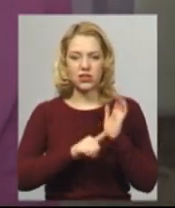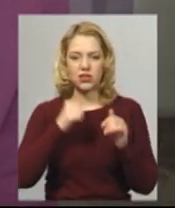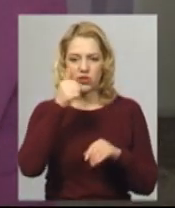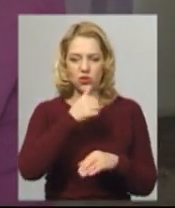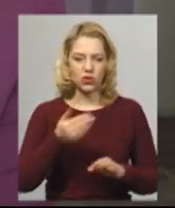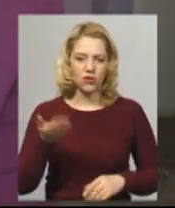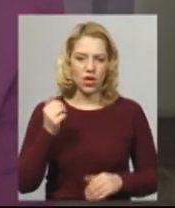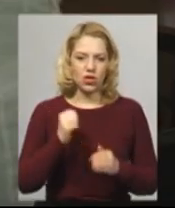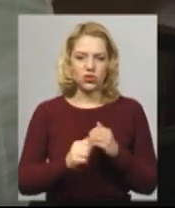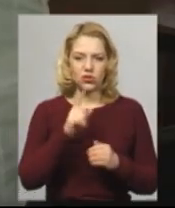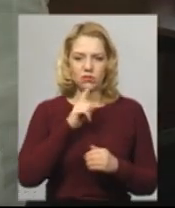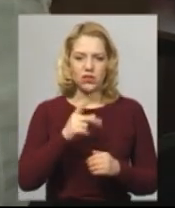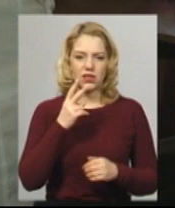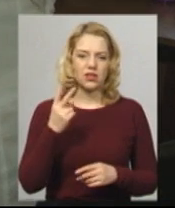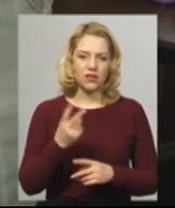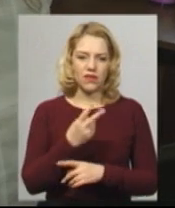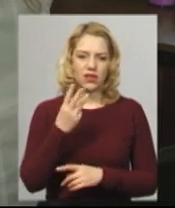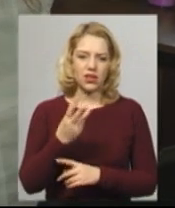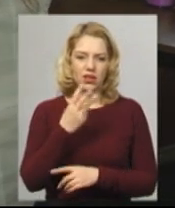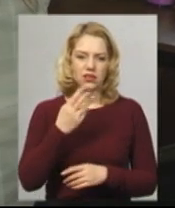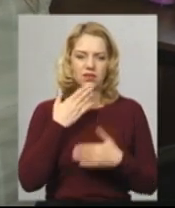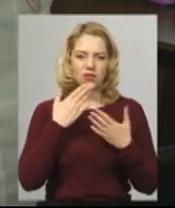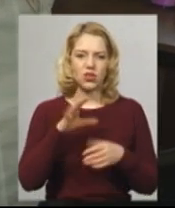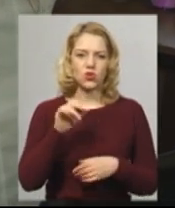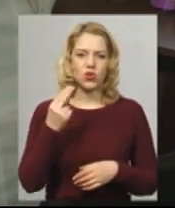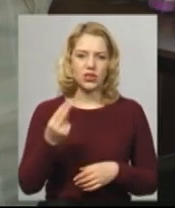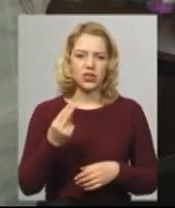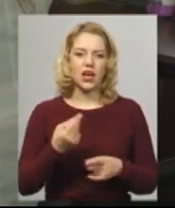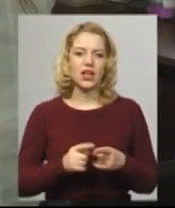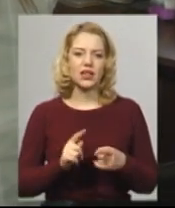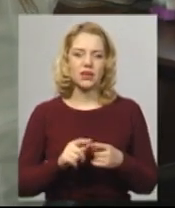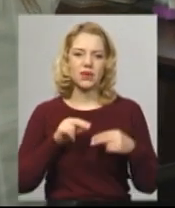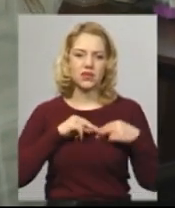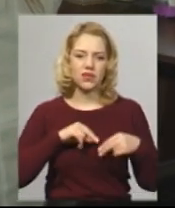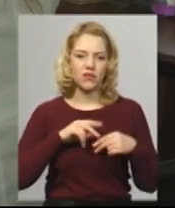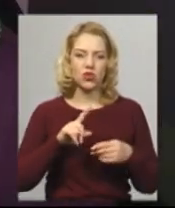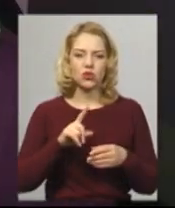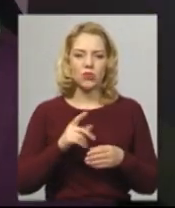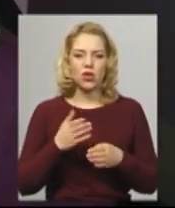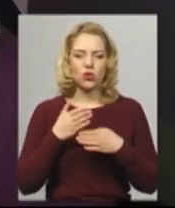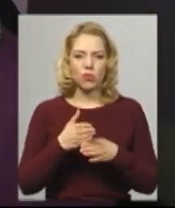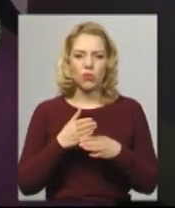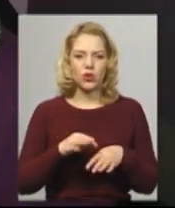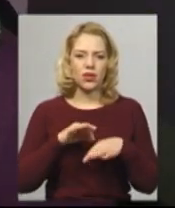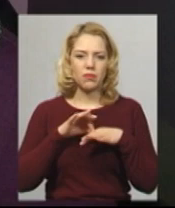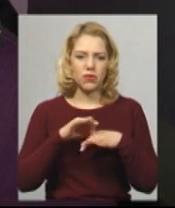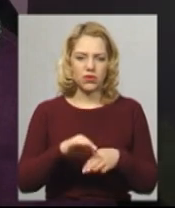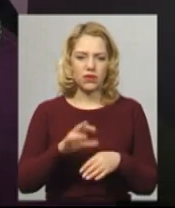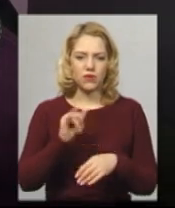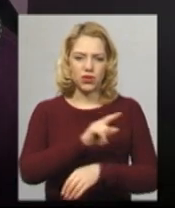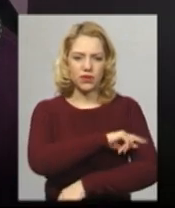Щомісяця два-три рази звертається до соціальних працівників, аби їй допомогли прийти обов'язковий огляд у лікарів. «Я дзвоню в